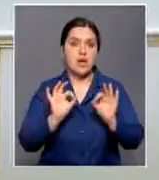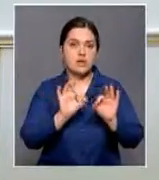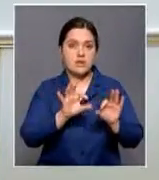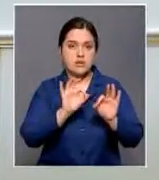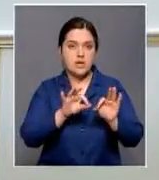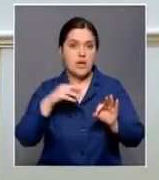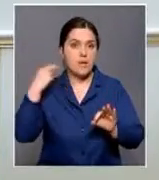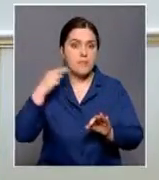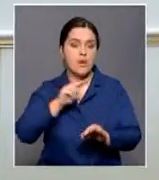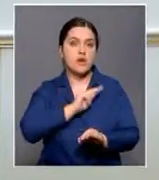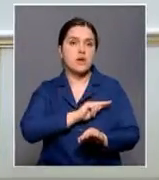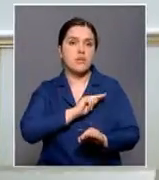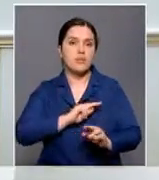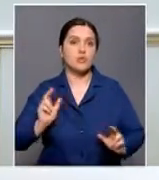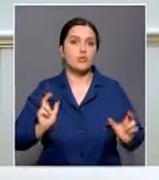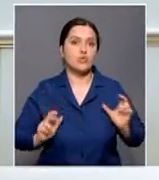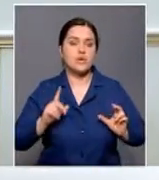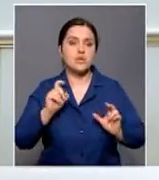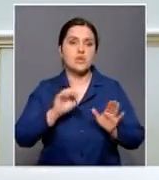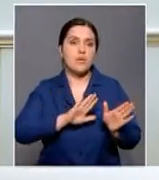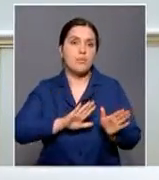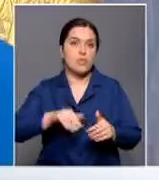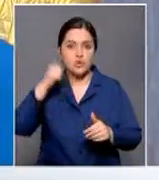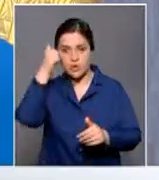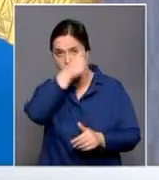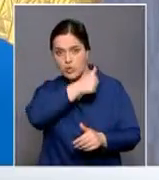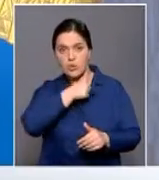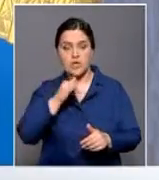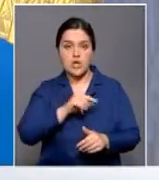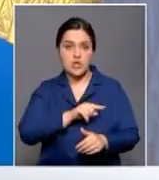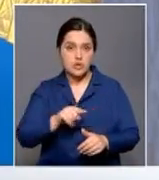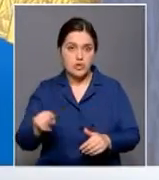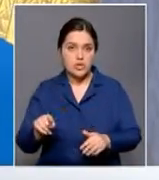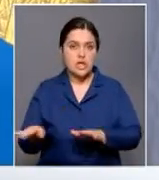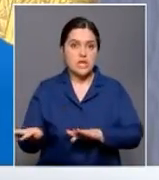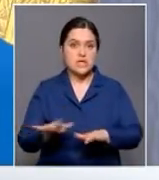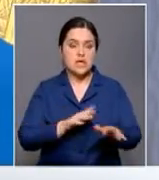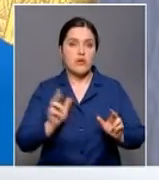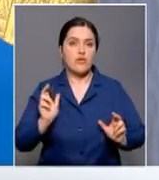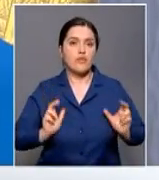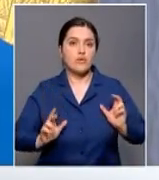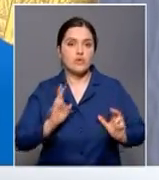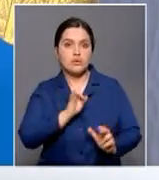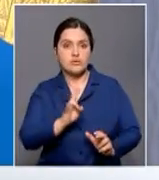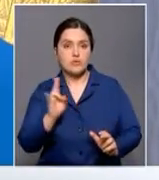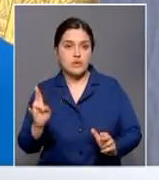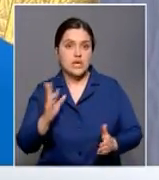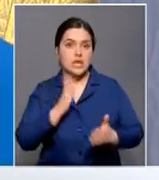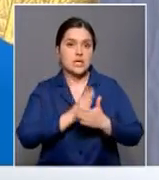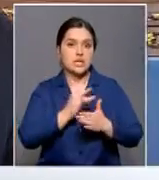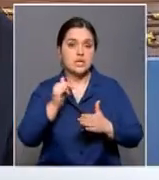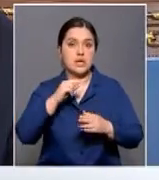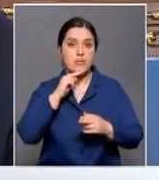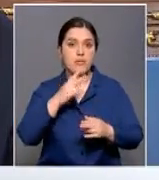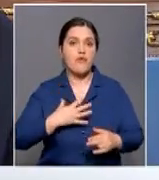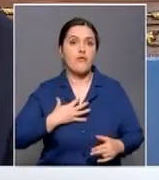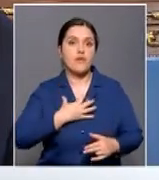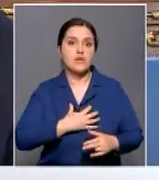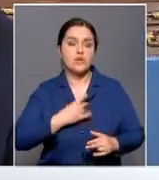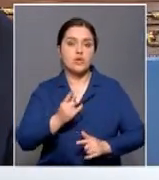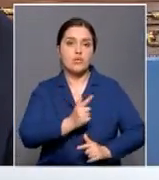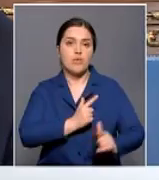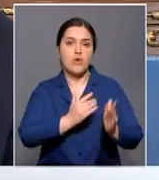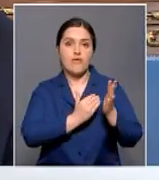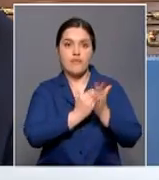президенту о работе университета за прошлые годы и о текущей деятельности вуза. Мурсултан Назарбаев акцентировал внимание на